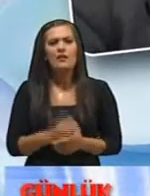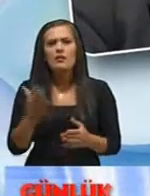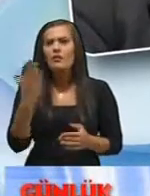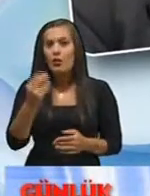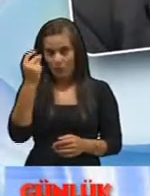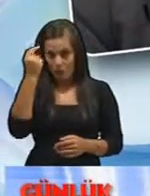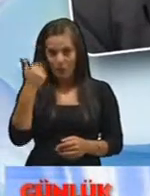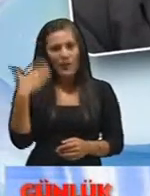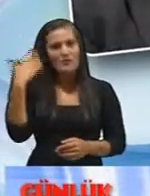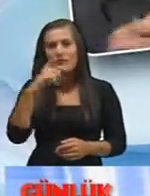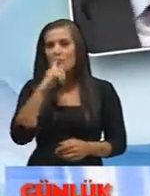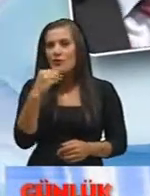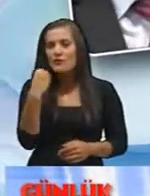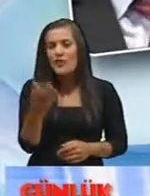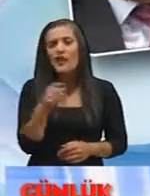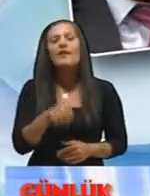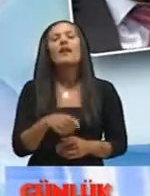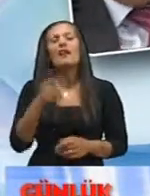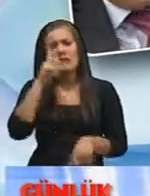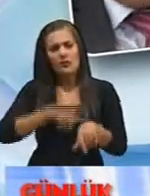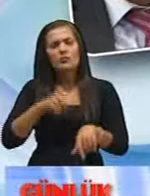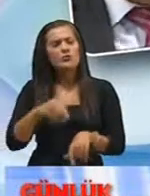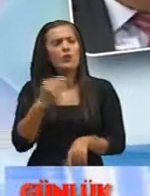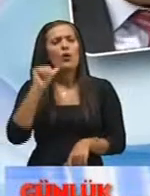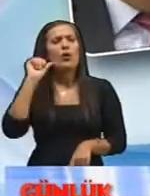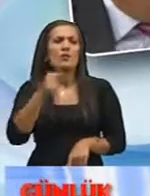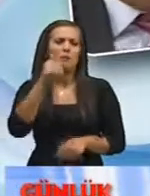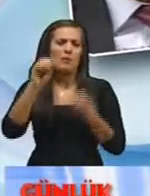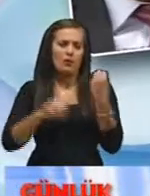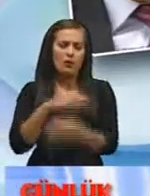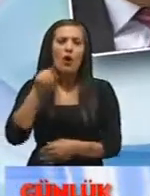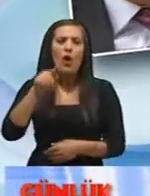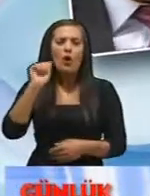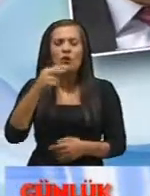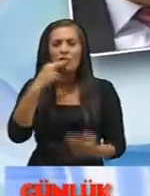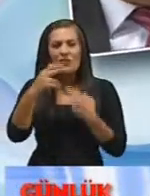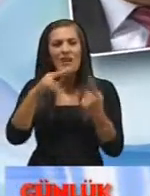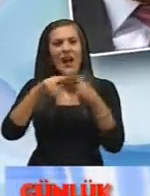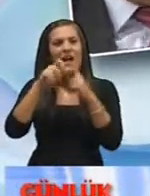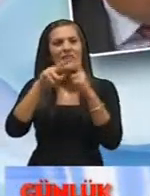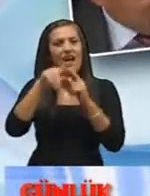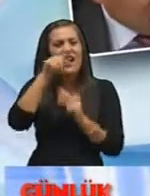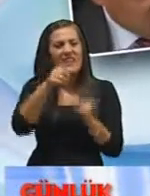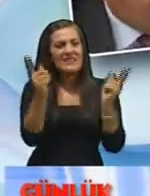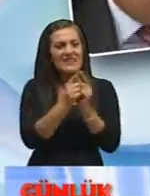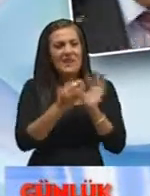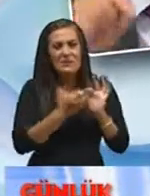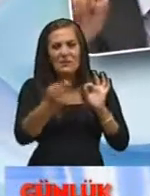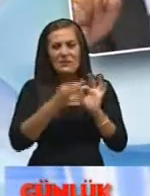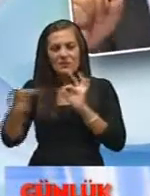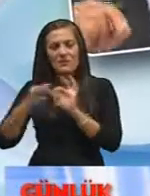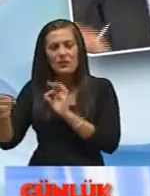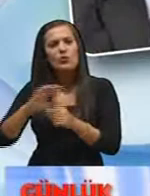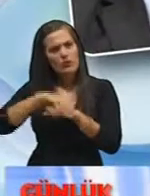Ne oldu diyor Unuttun mu söylediğin sözü Ve inanın Bu çok önemli bir olay İşte o gün konuşulan Adalar için götürülen Kısa mesafeler için